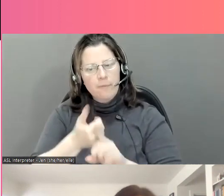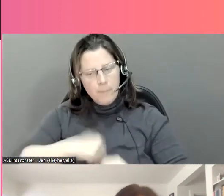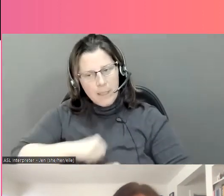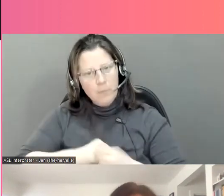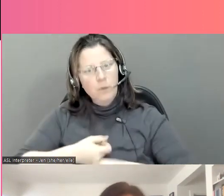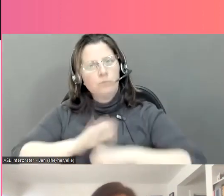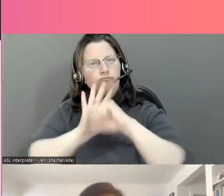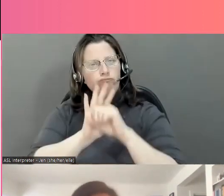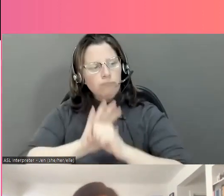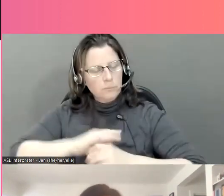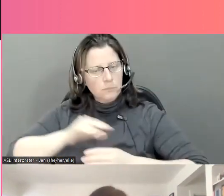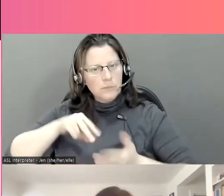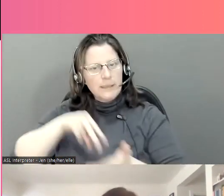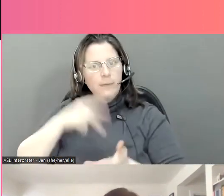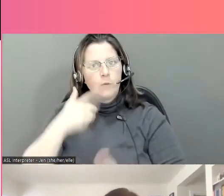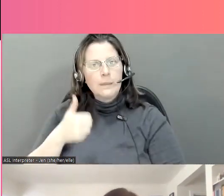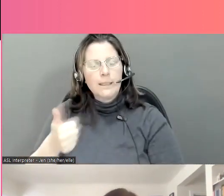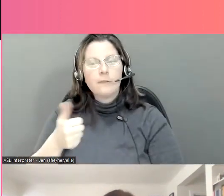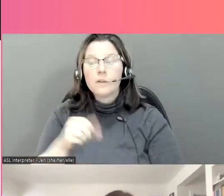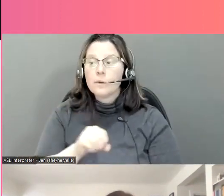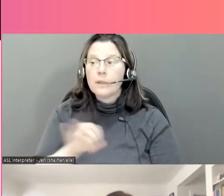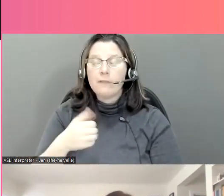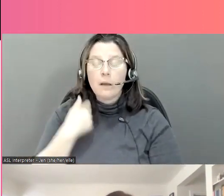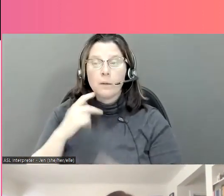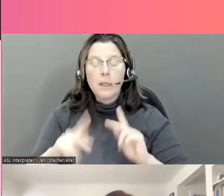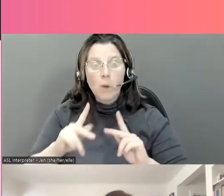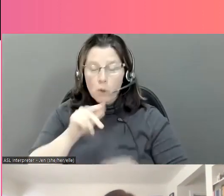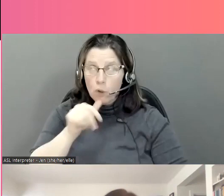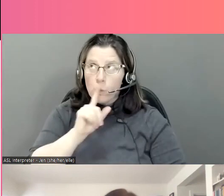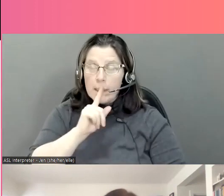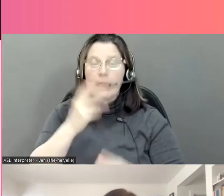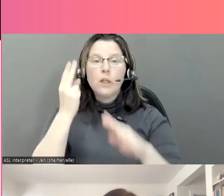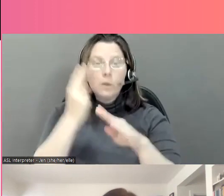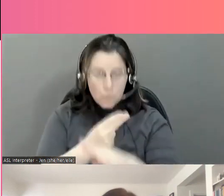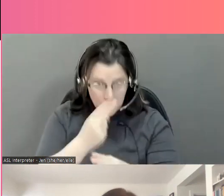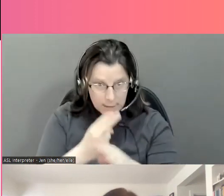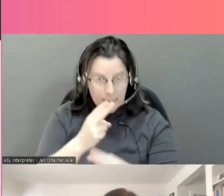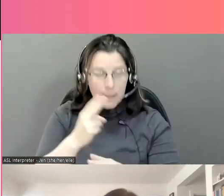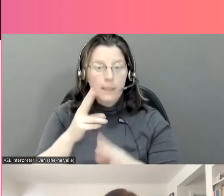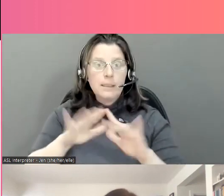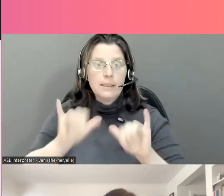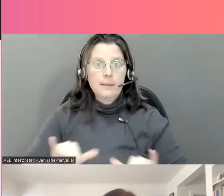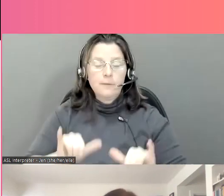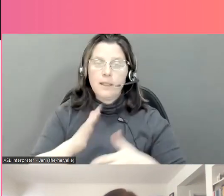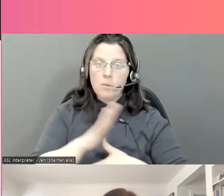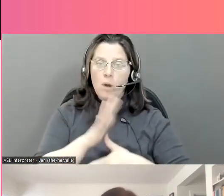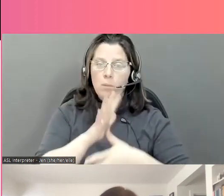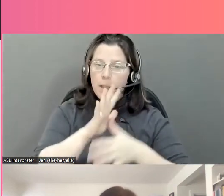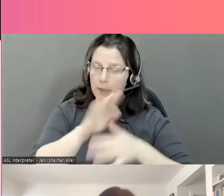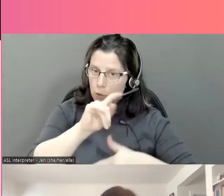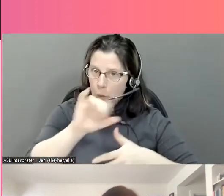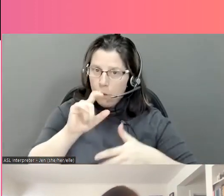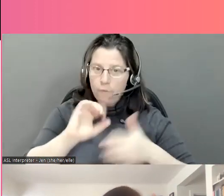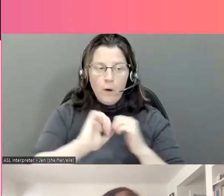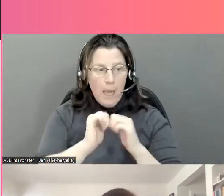'exprimer et de remettre en question ce qu'il leur est dit. Alors, la réalité, c'est que les jeunes n'utilisent pas le